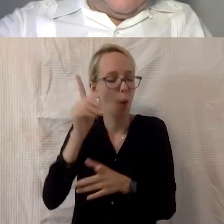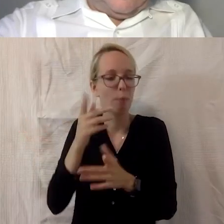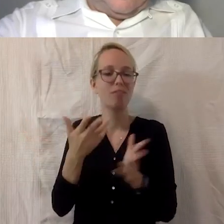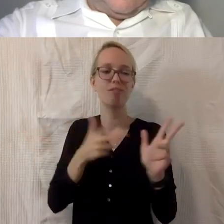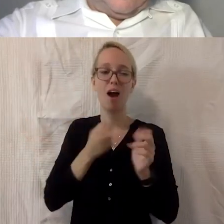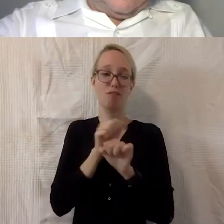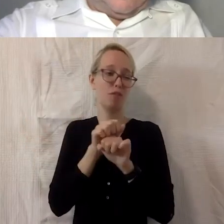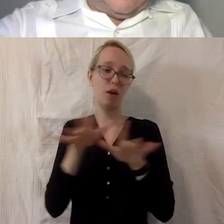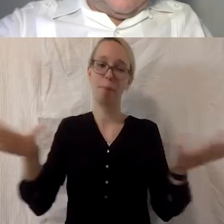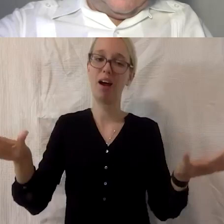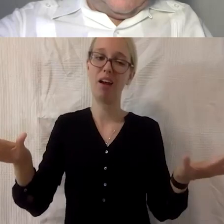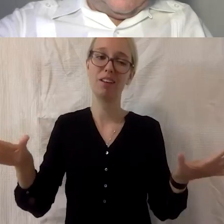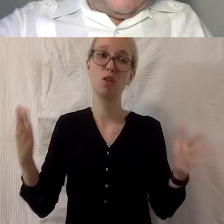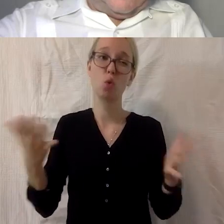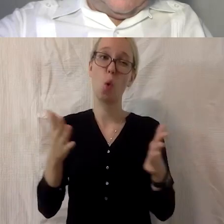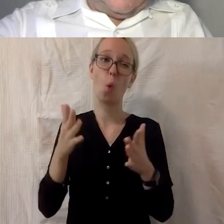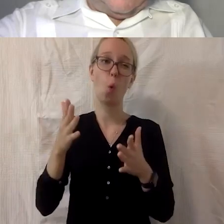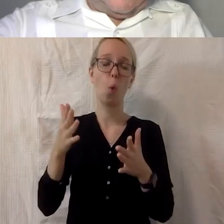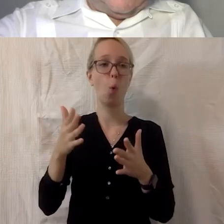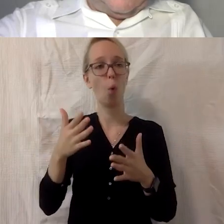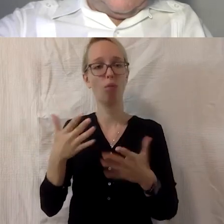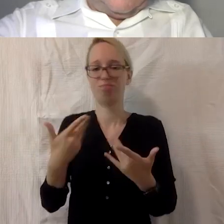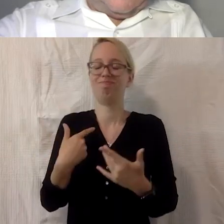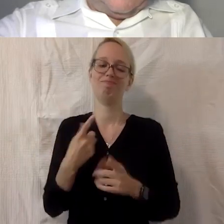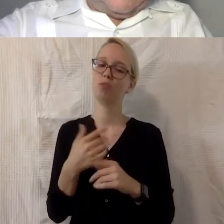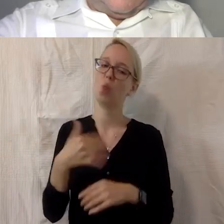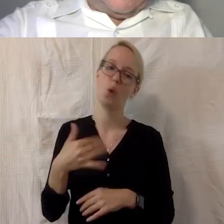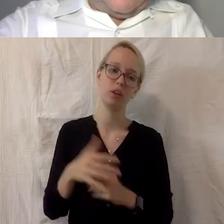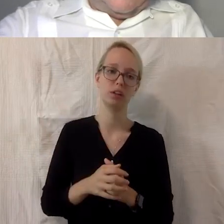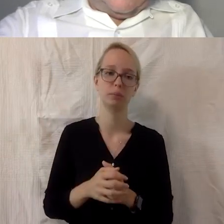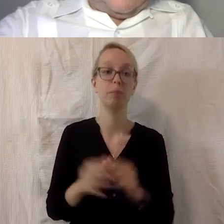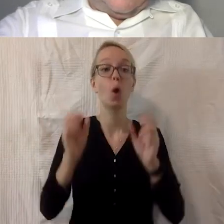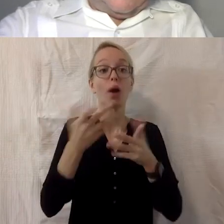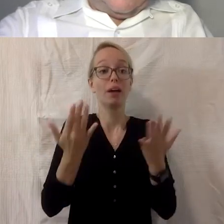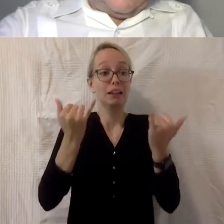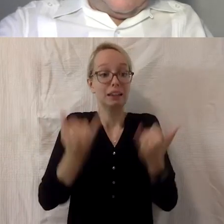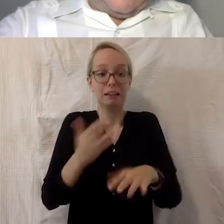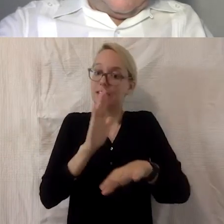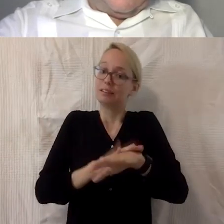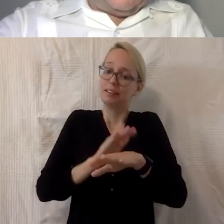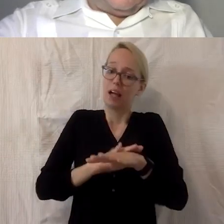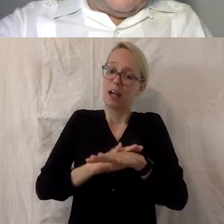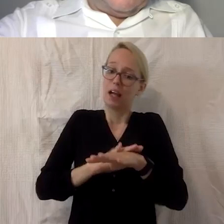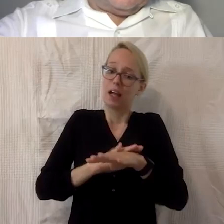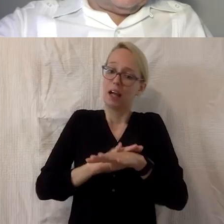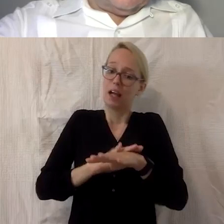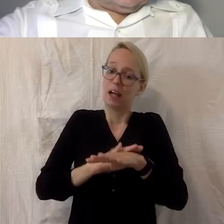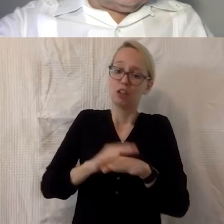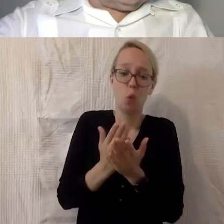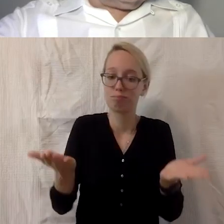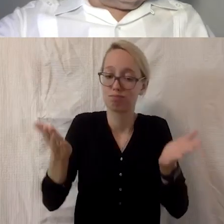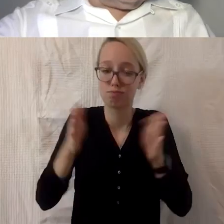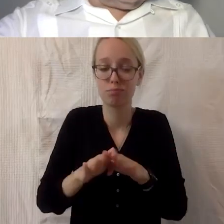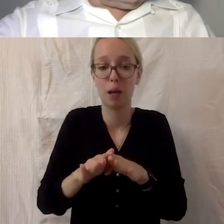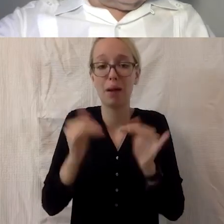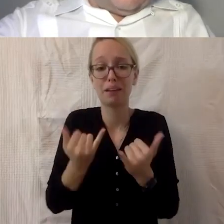mit Behinderung, können so großartige Sachen machen. Wir sind am Ende unserer Zeit, lieber Andreas, ich hätte aber am Ende noch eine Frage an dich, du hast es eben schon